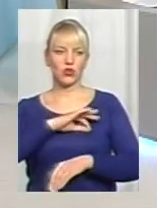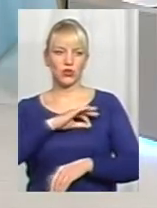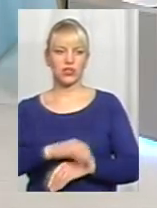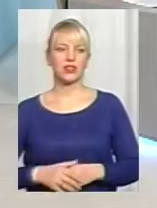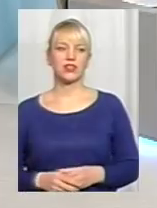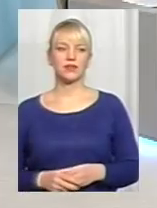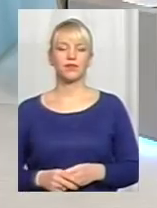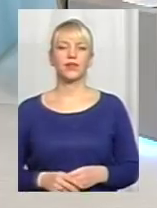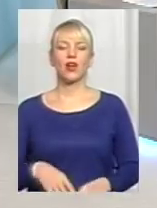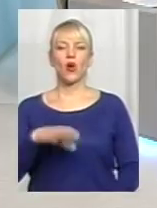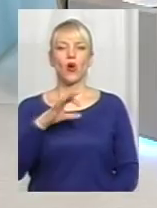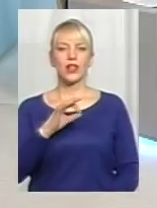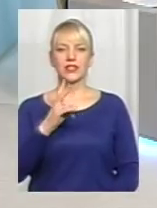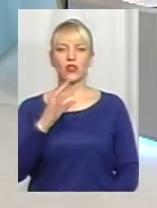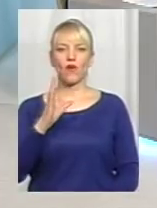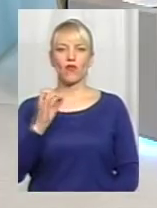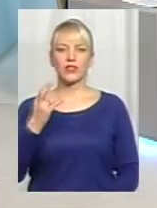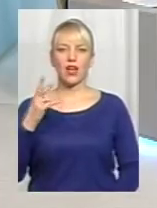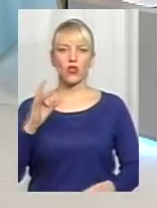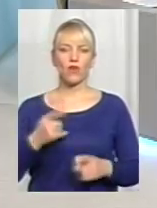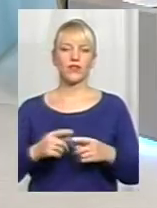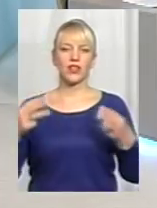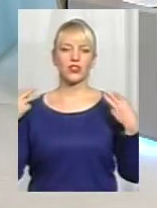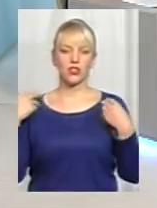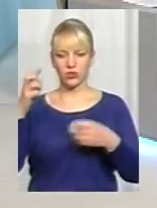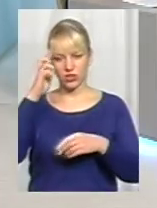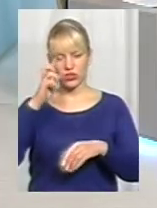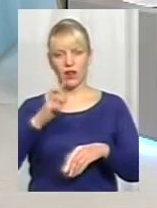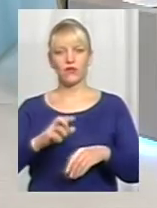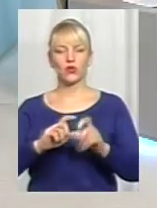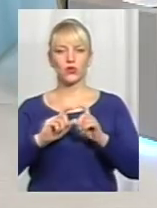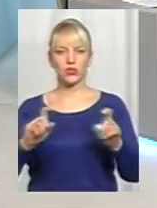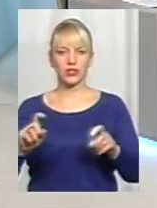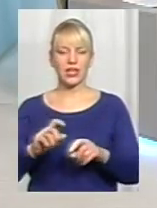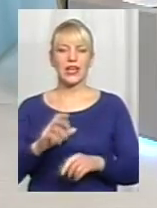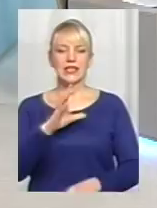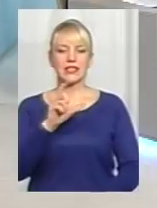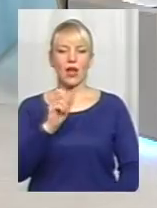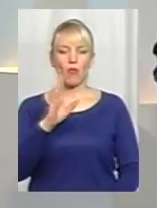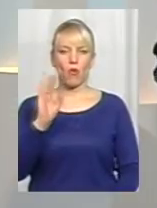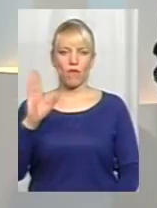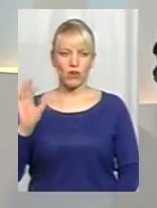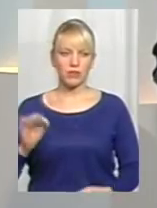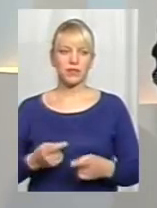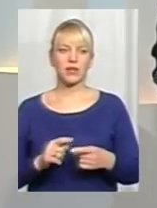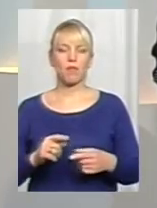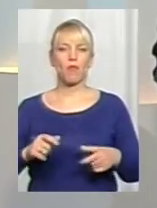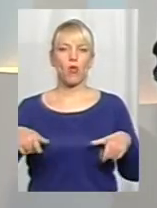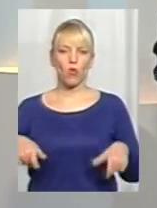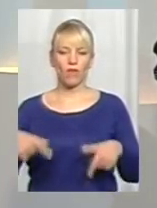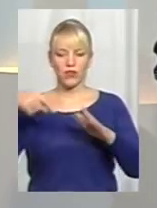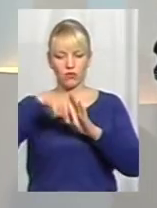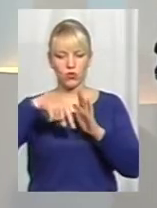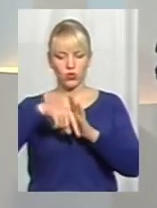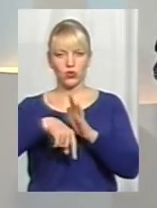Доброго дня. Та Олександр Новосядлов, начальник державної установи, замкова в управна колонії номер 58, полковник внутрішній служб.